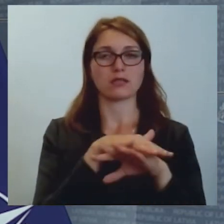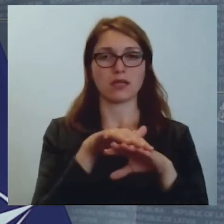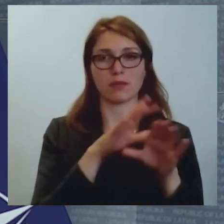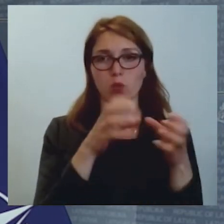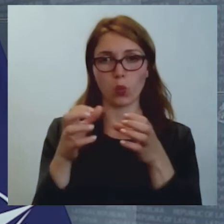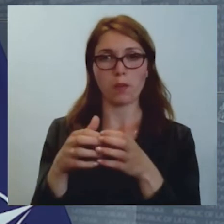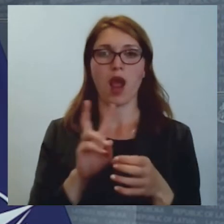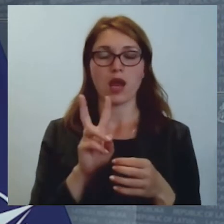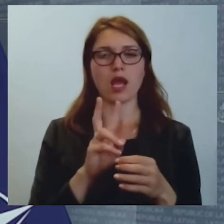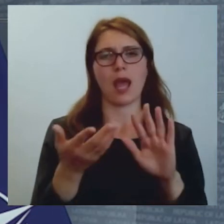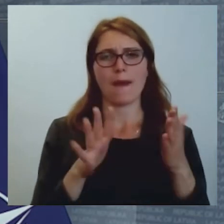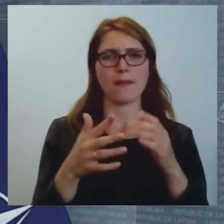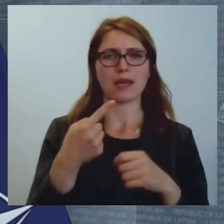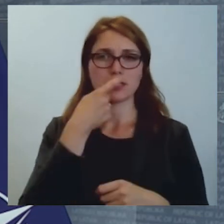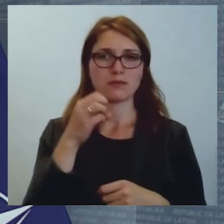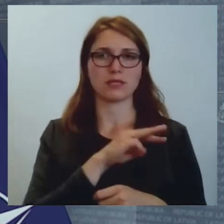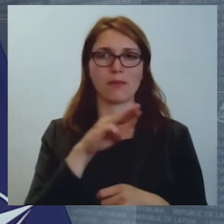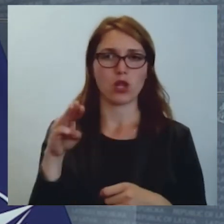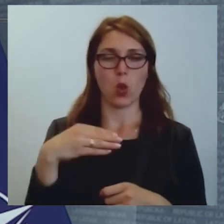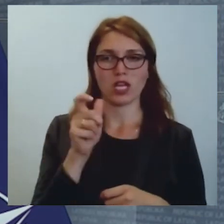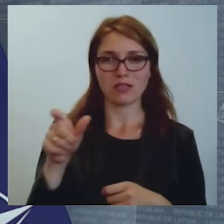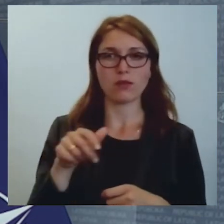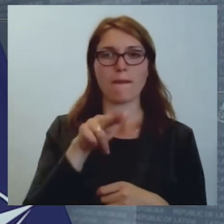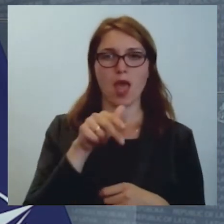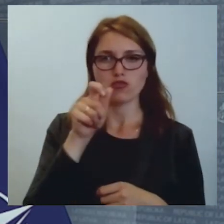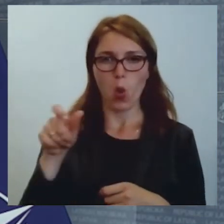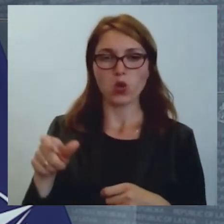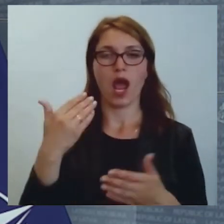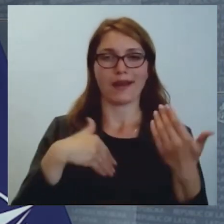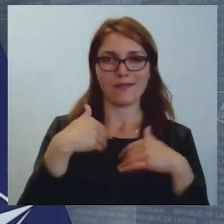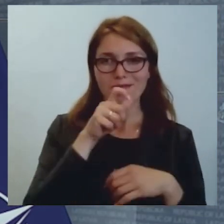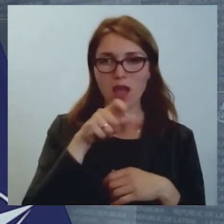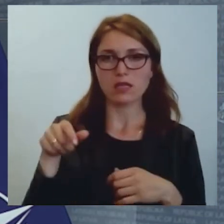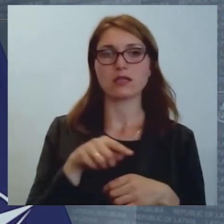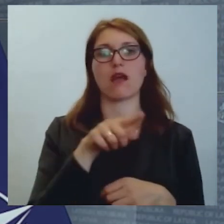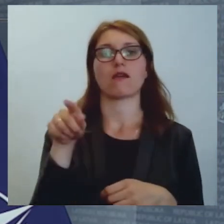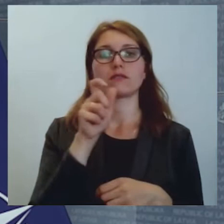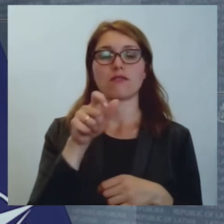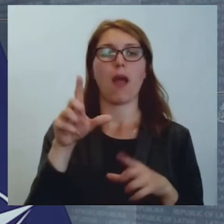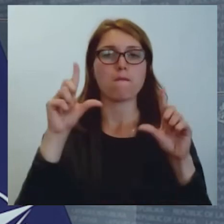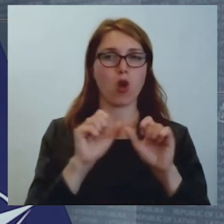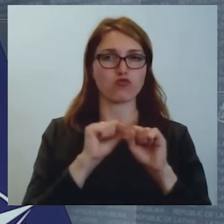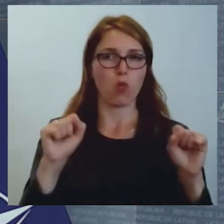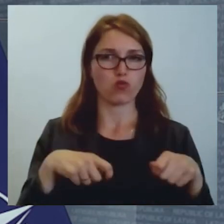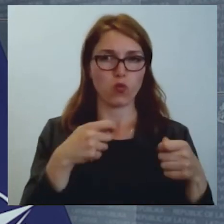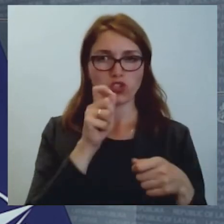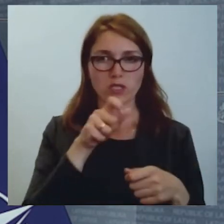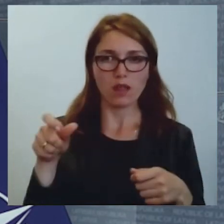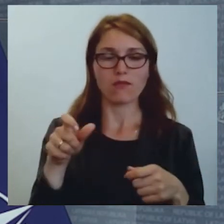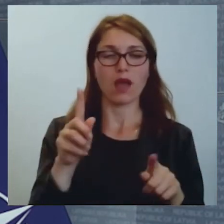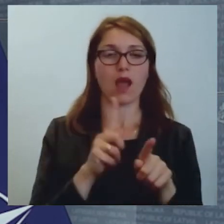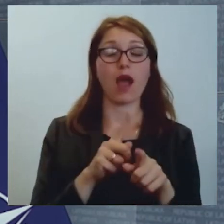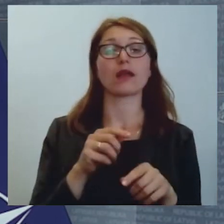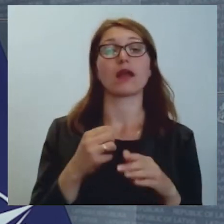kas ir ap 100 miljoniem pensionāriem, cilvēkiem ar invaliditāti, maznodrošinātiem. Un arī šis